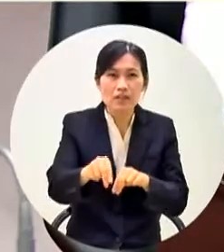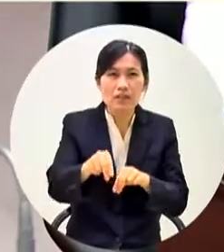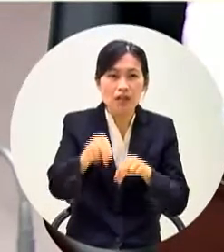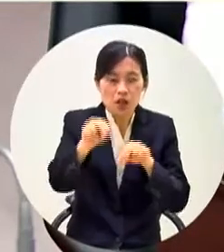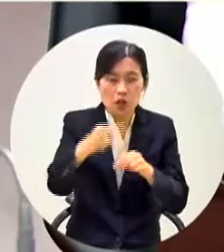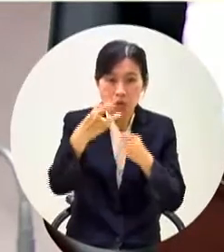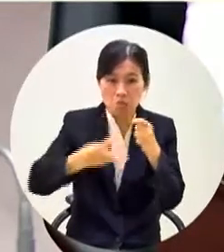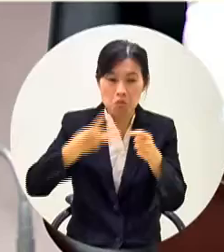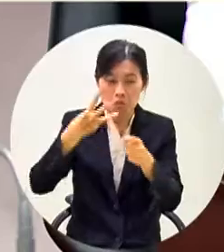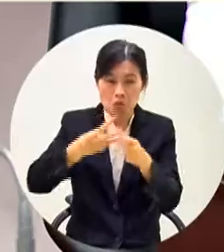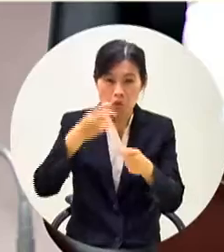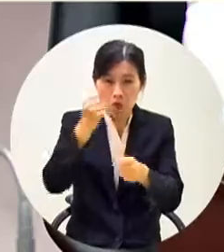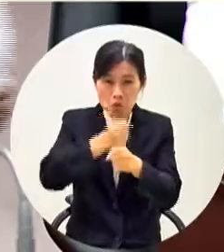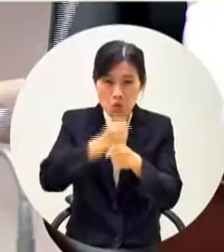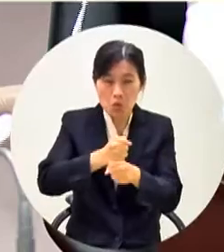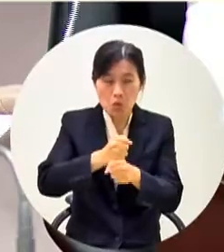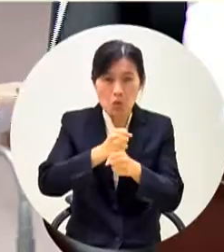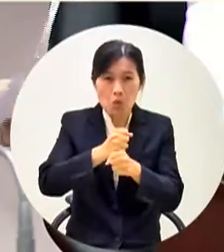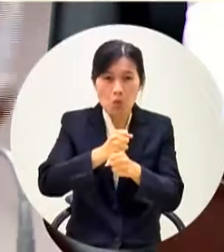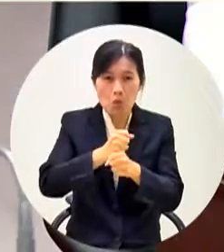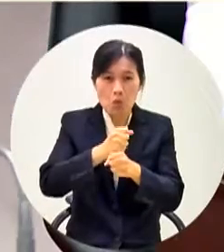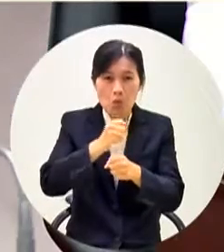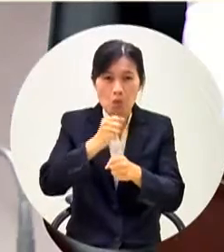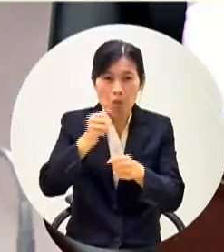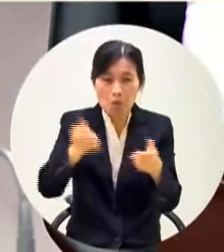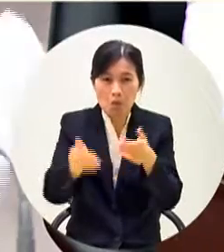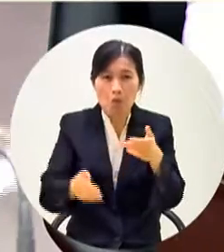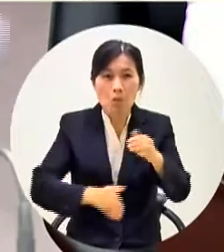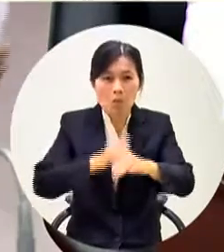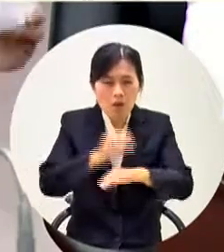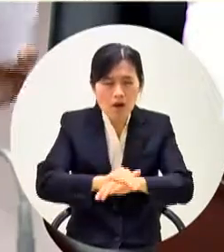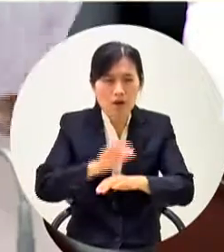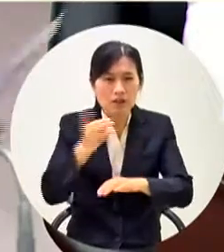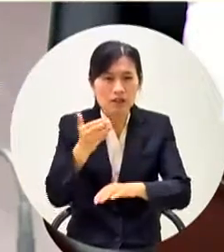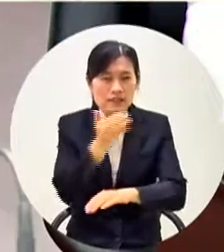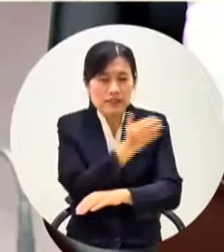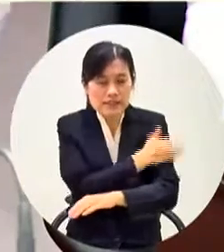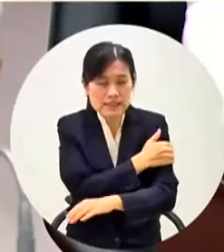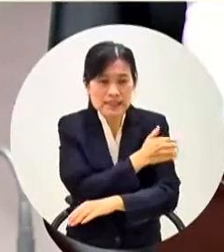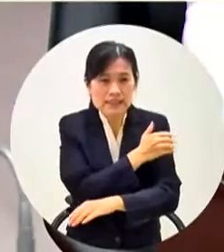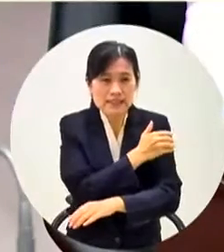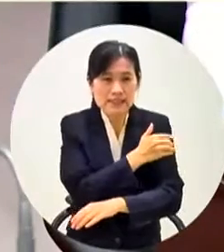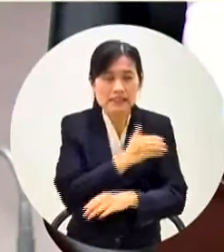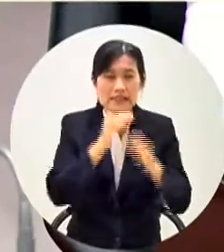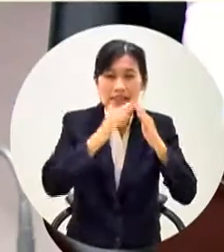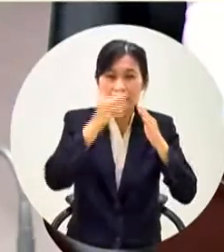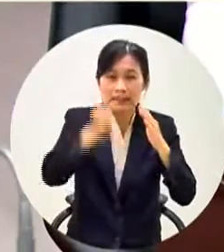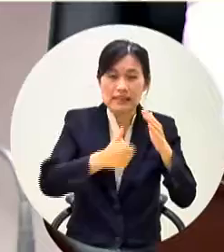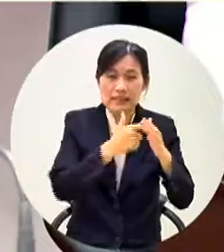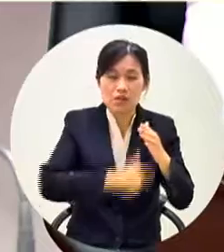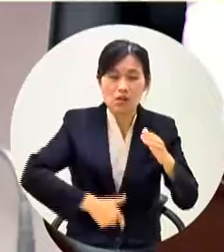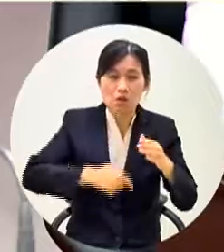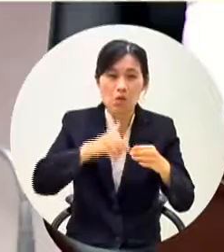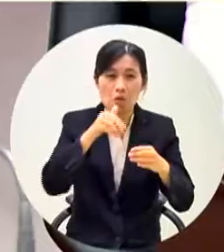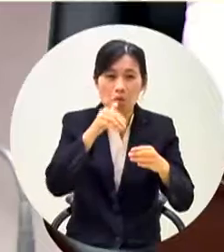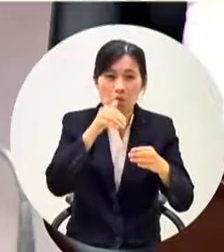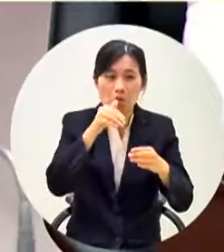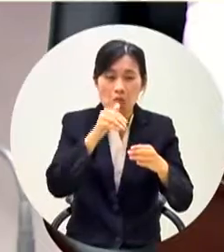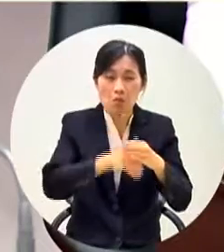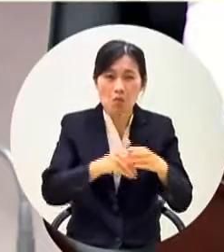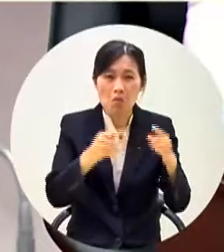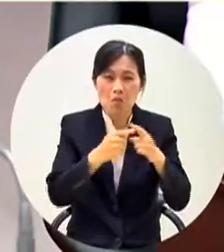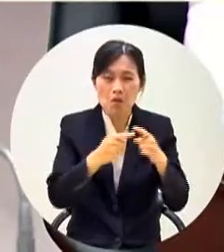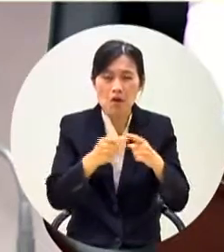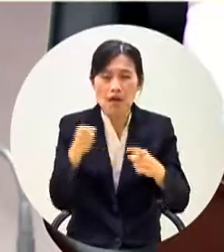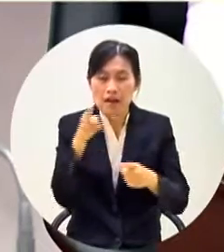完成喔結果陳其邁市長參選人跟韓國一當事市長參選人也共同簽了三年喔好他很會